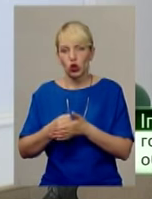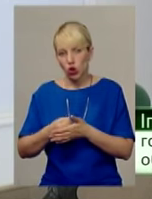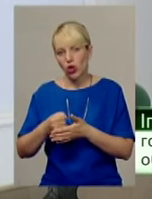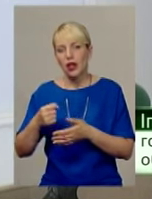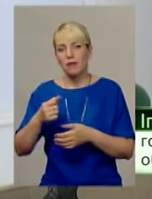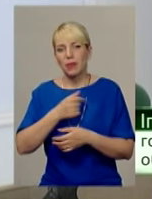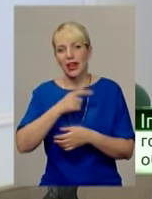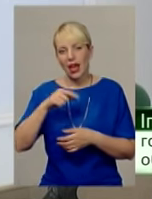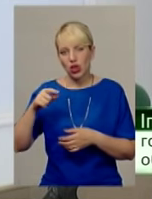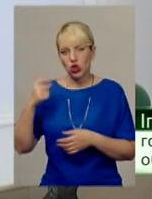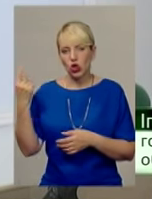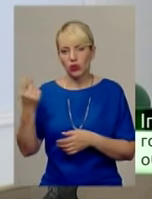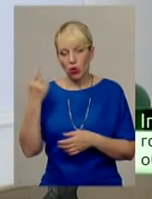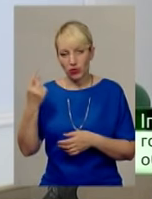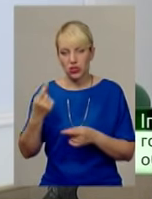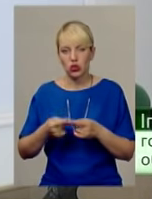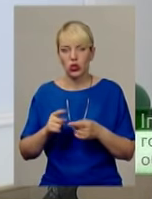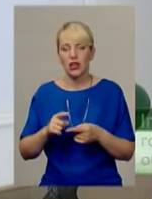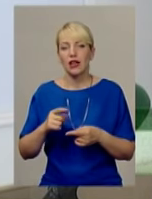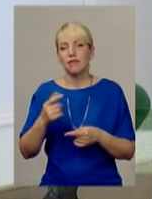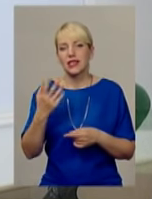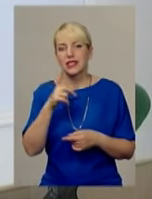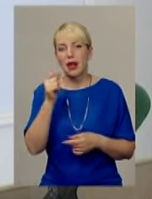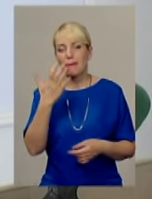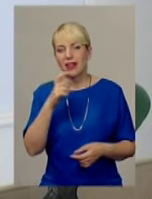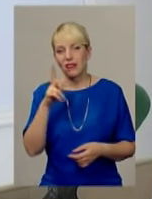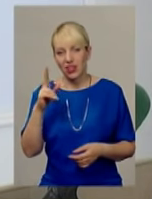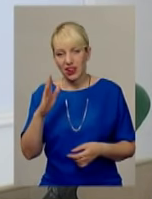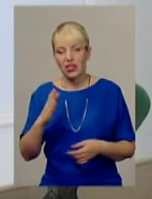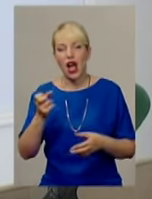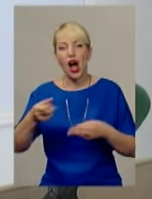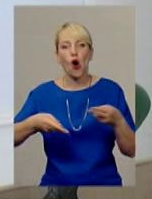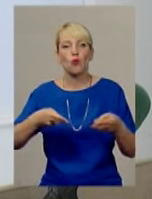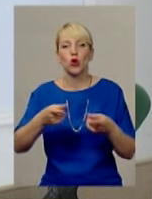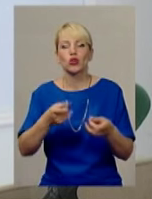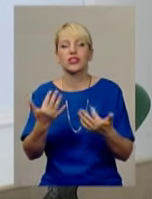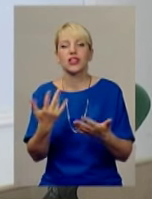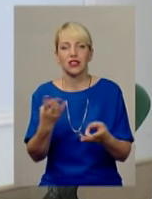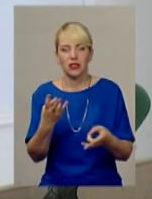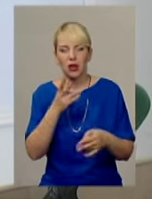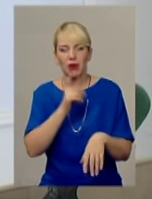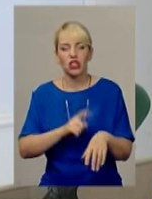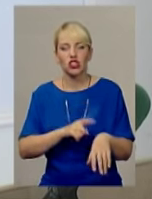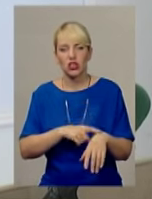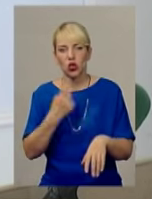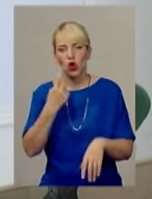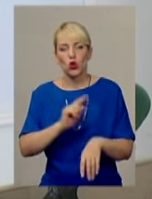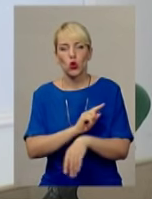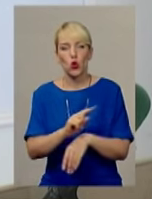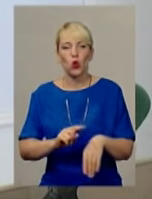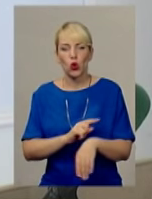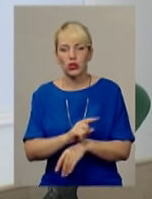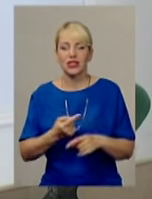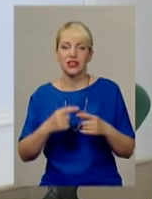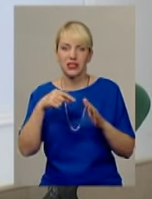За скільки? За годину. Я можу сказати, Тодоров підтвердить. Тобто наших хворих можна возити